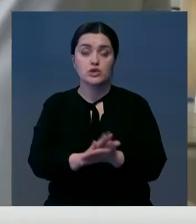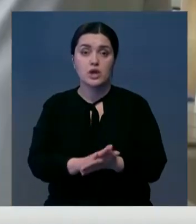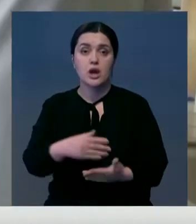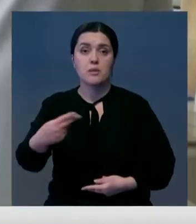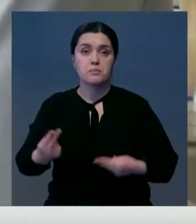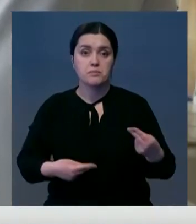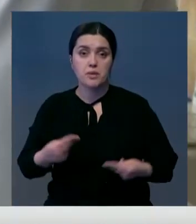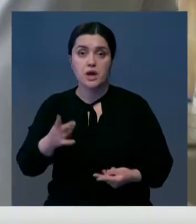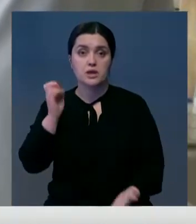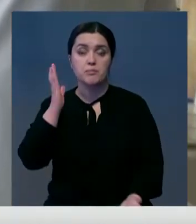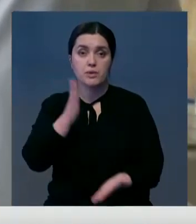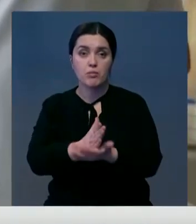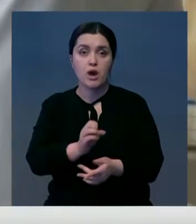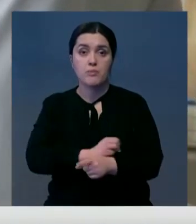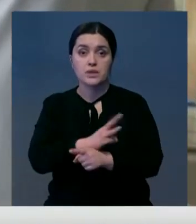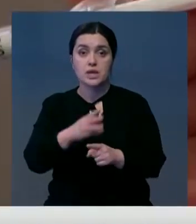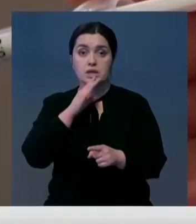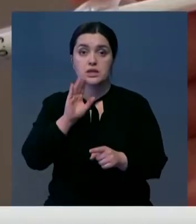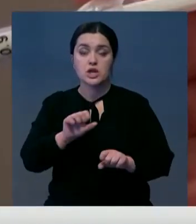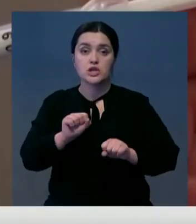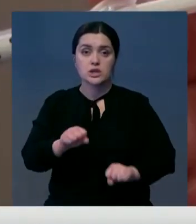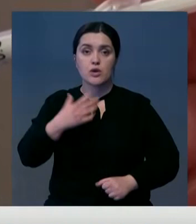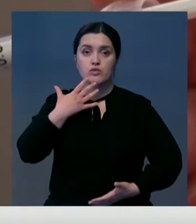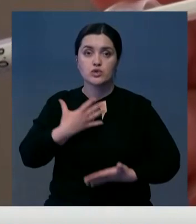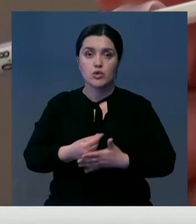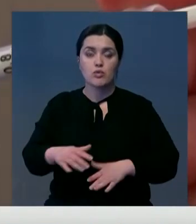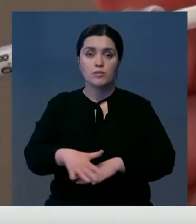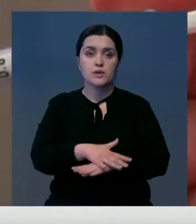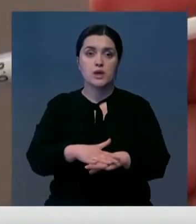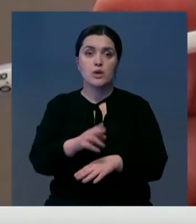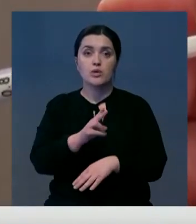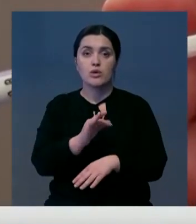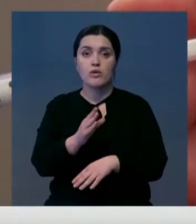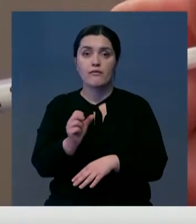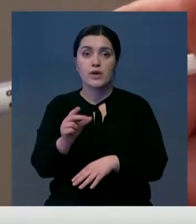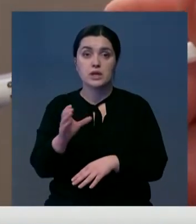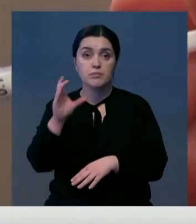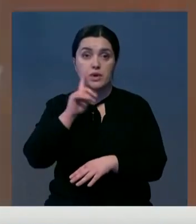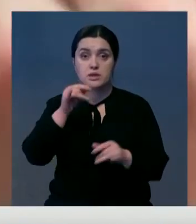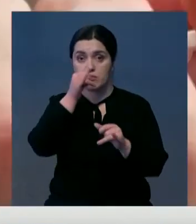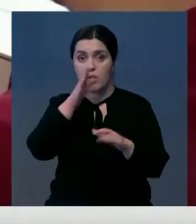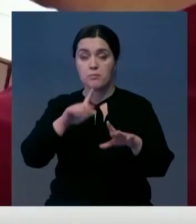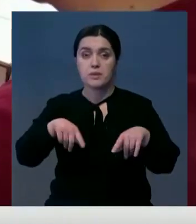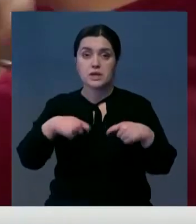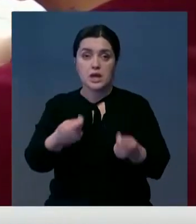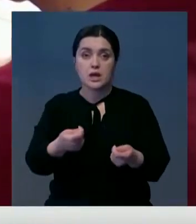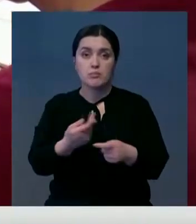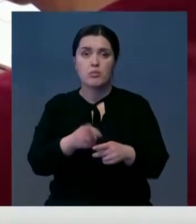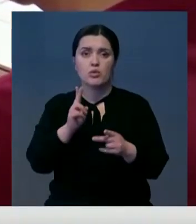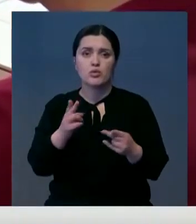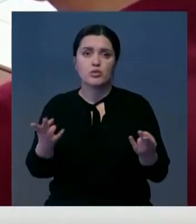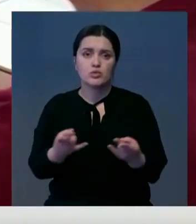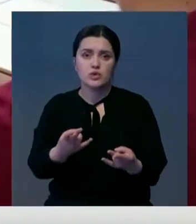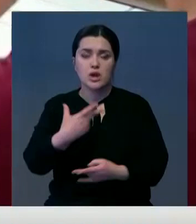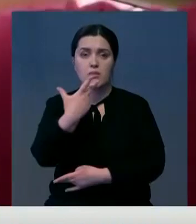заключили с производителями контракты напрямую, обеспечив достаточное количество защиты для собственных жителей. COVAX пока не смог передать ни одну